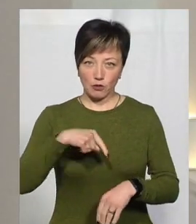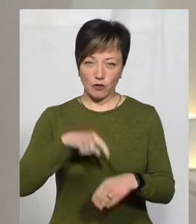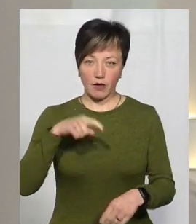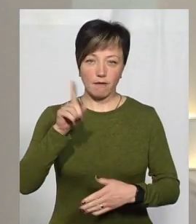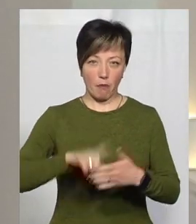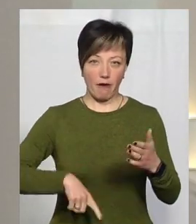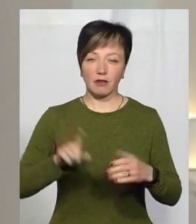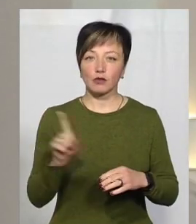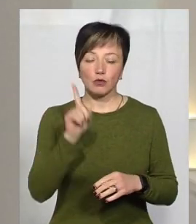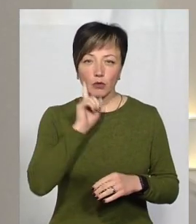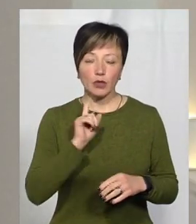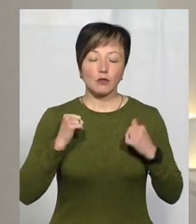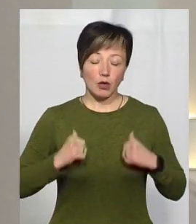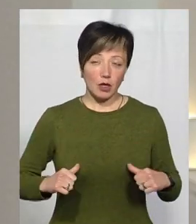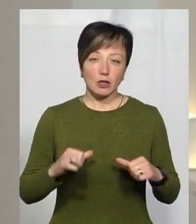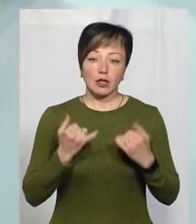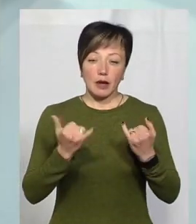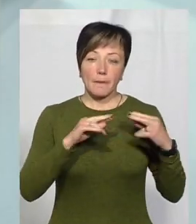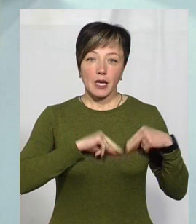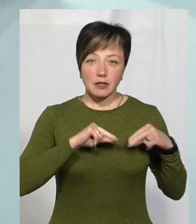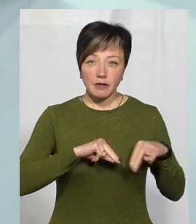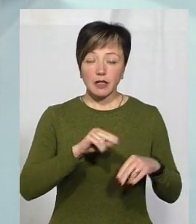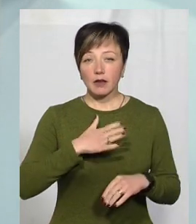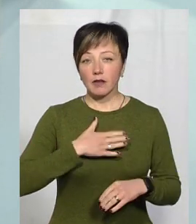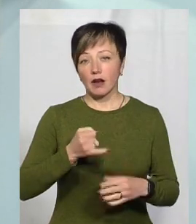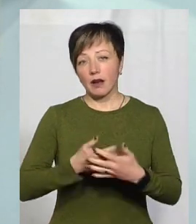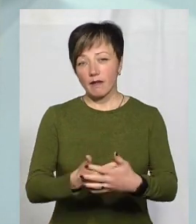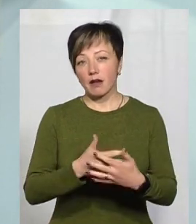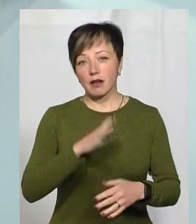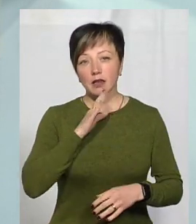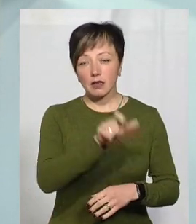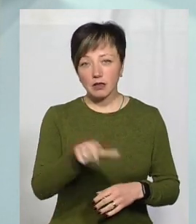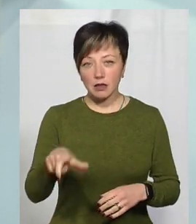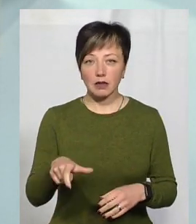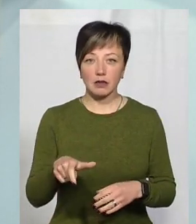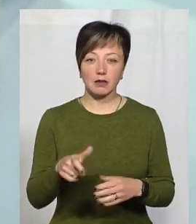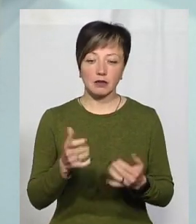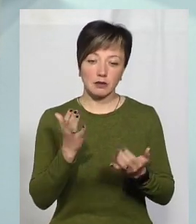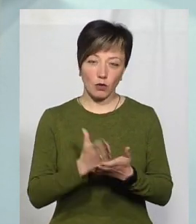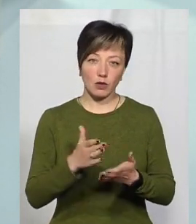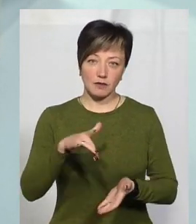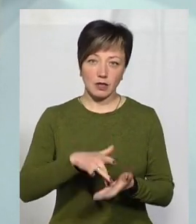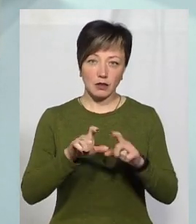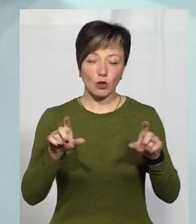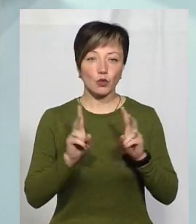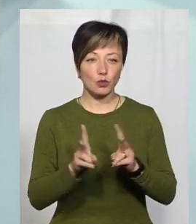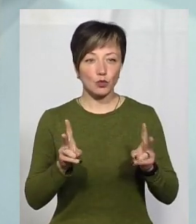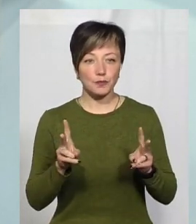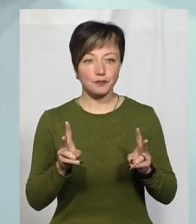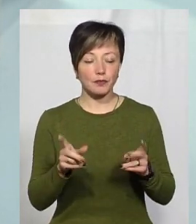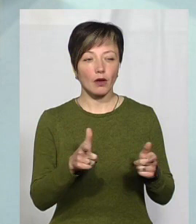впевнено, що... Так, і це спокійніше і для співробітників, і для вагітних, які знаходяться в перинатальному центрі, і тих, хто